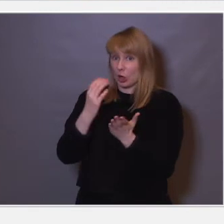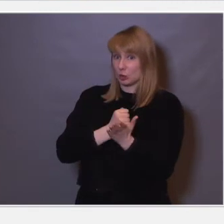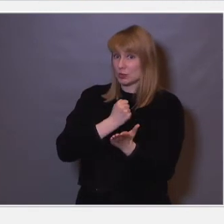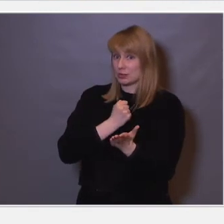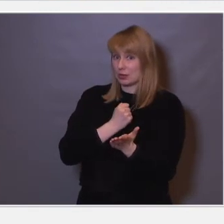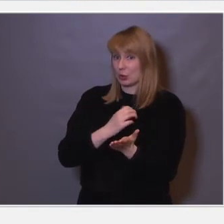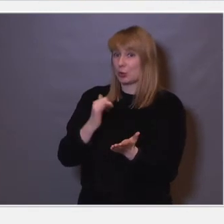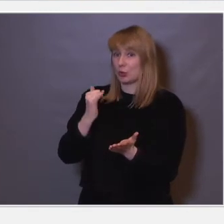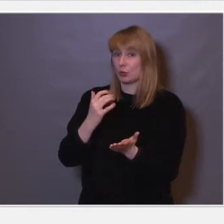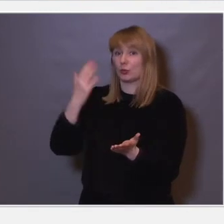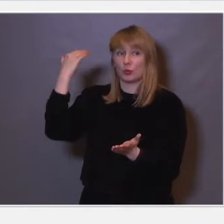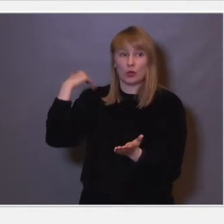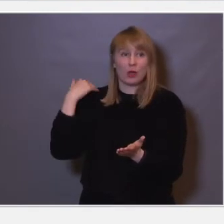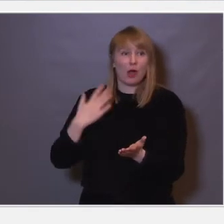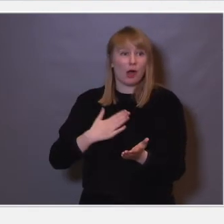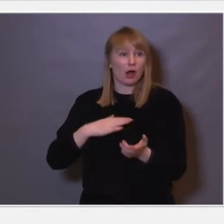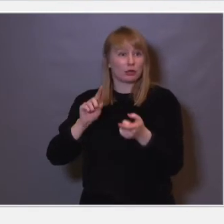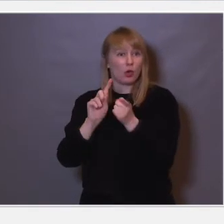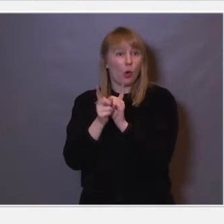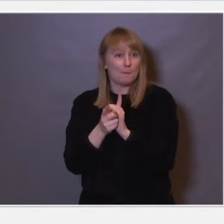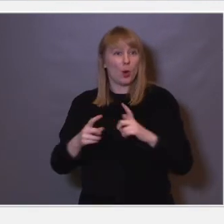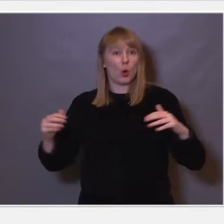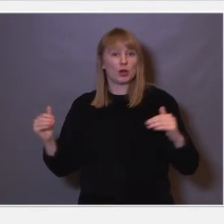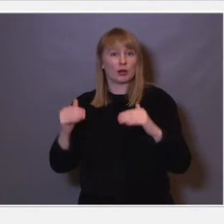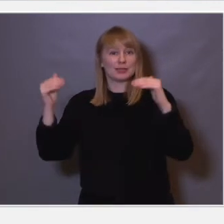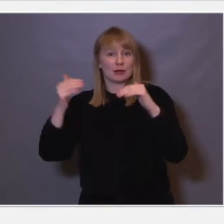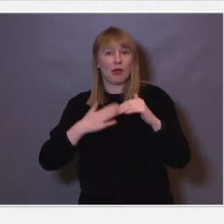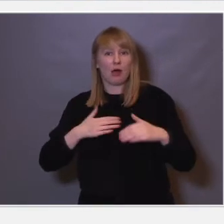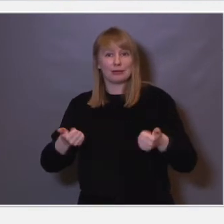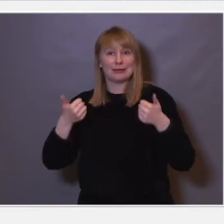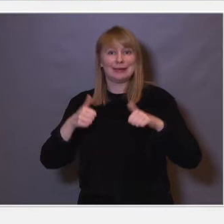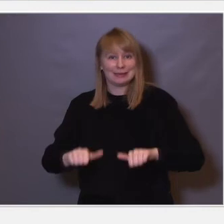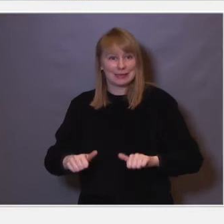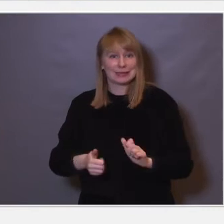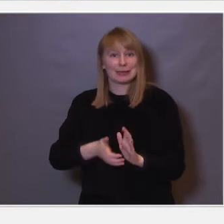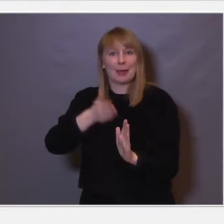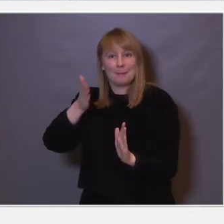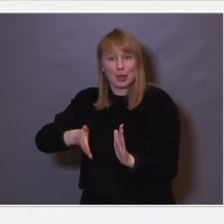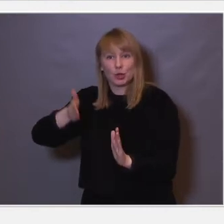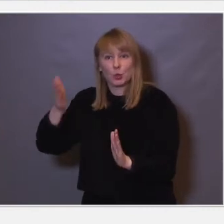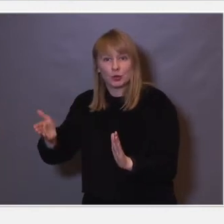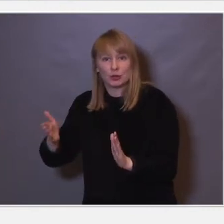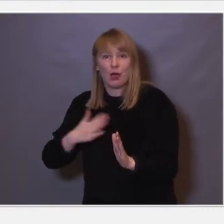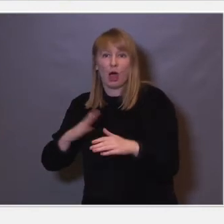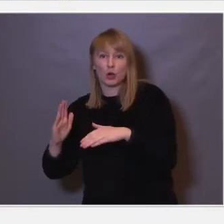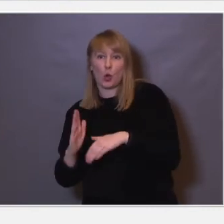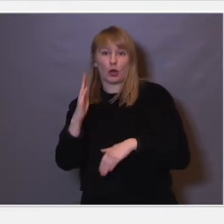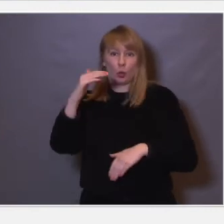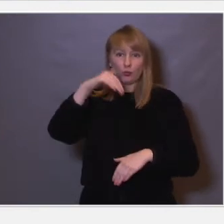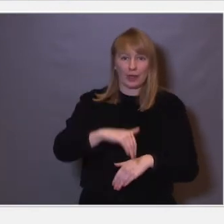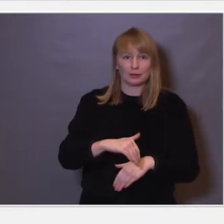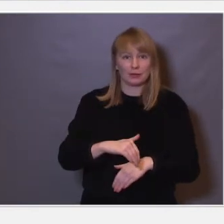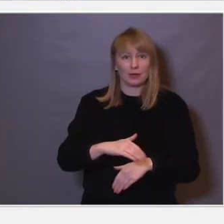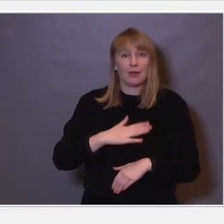at, nå har vi hatt alle disse omorganiseringene i hjernen, med disse kritiske periodene, de periodene med økt plasticitet, og nå ønsker vi å